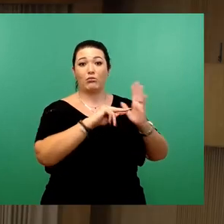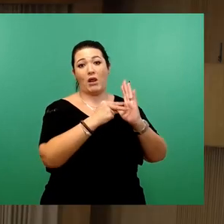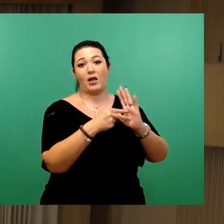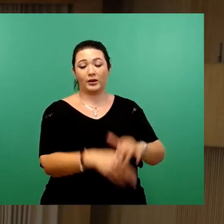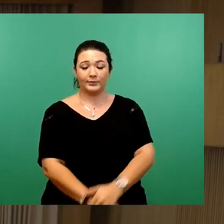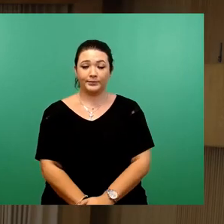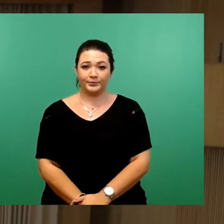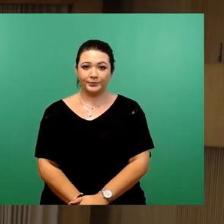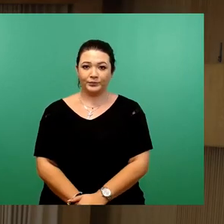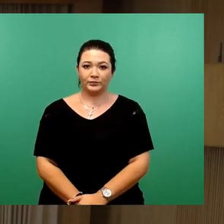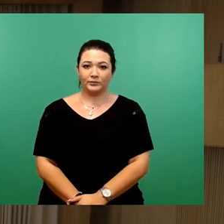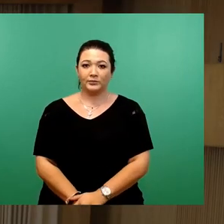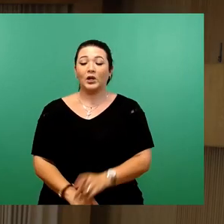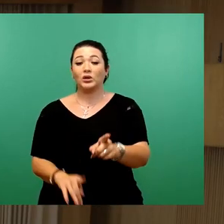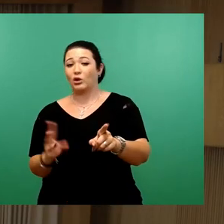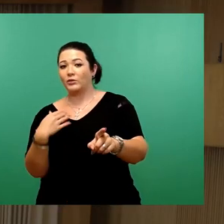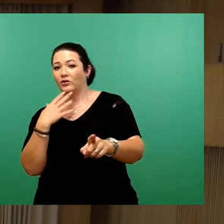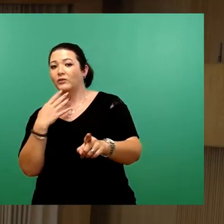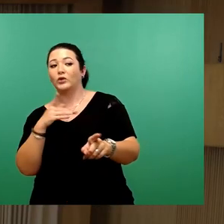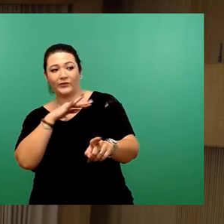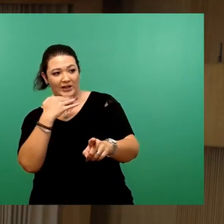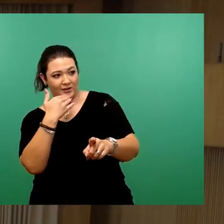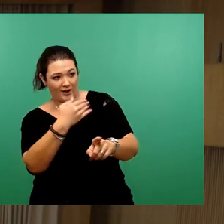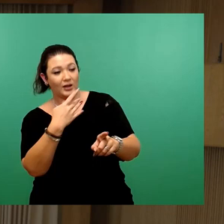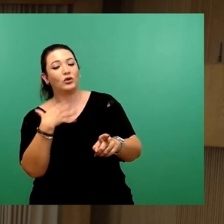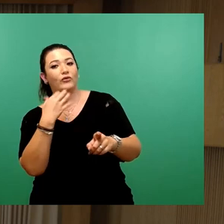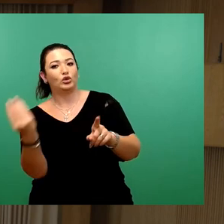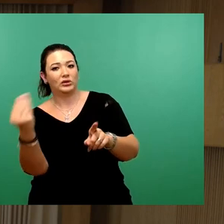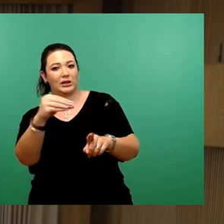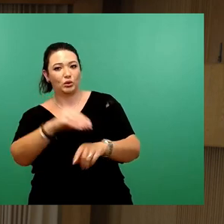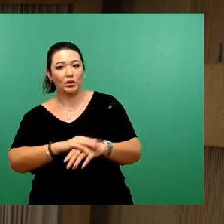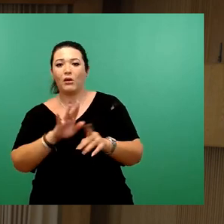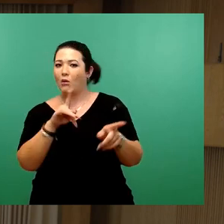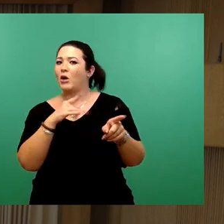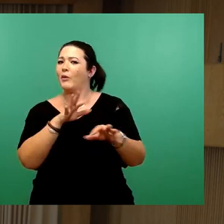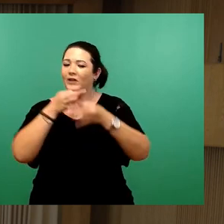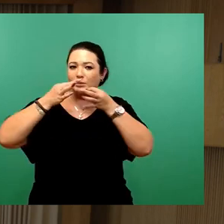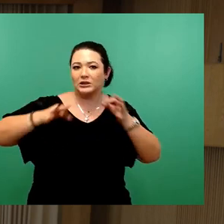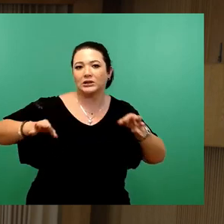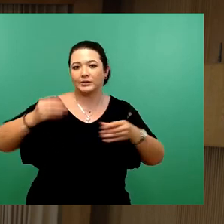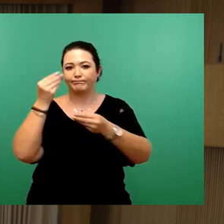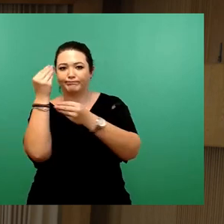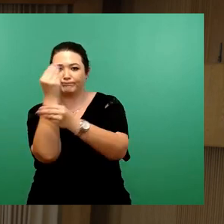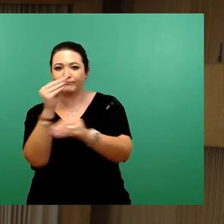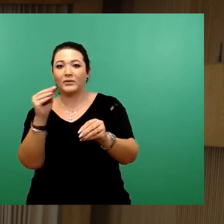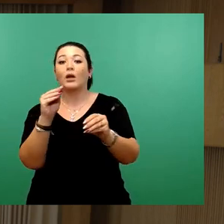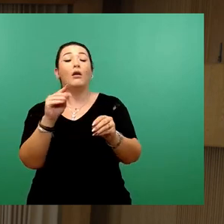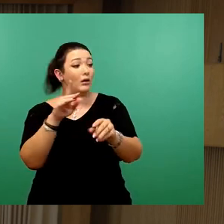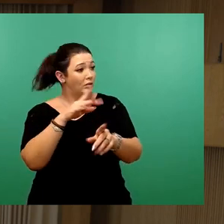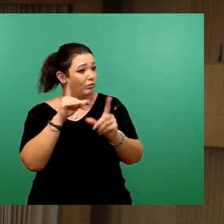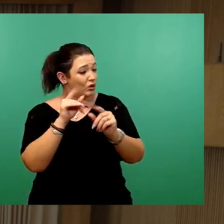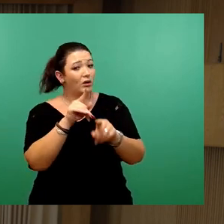Kurze Nachbemerkung, vielen Dank für die Ausführungen, die waren sehr, sehr umfänglich. Es scheint ja dort zumindest ein Bewegung zu sein. Aufgrund der